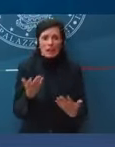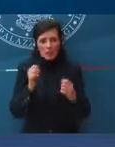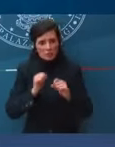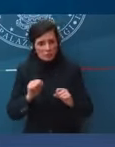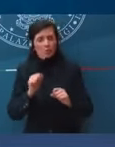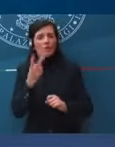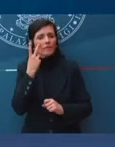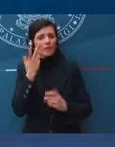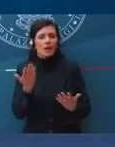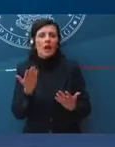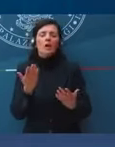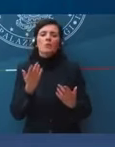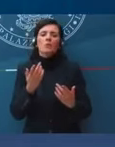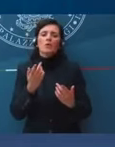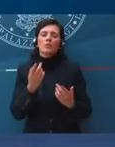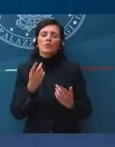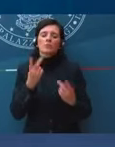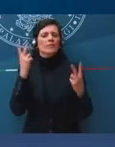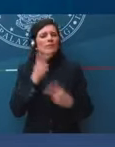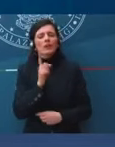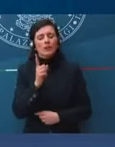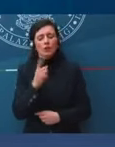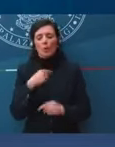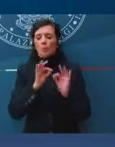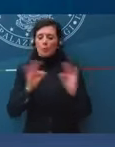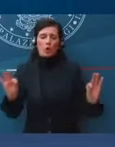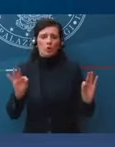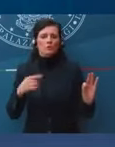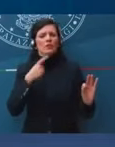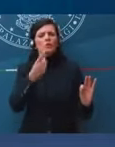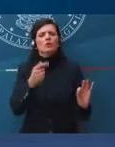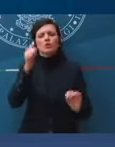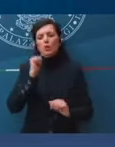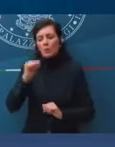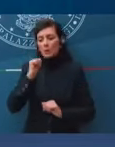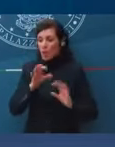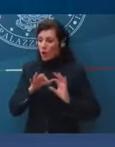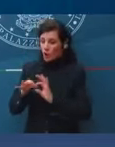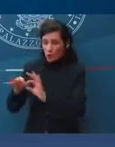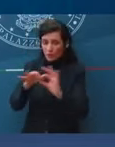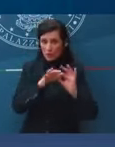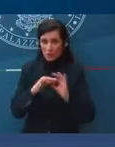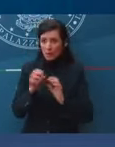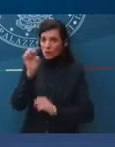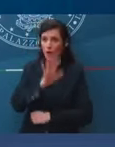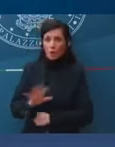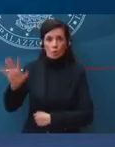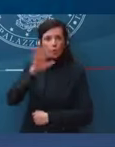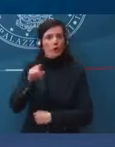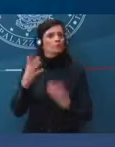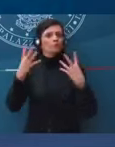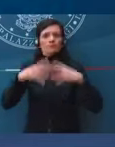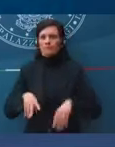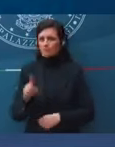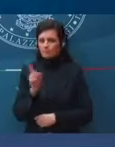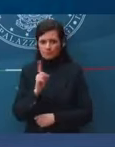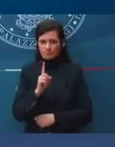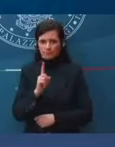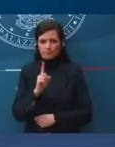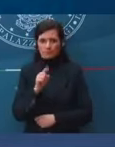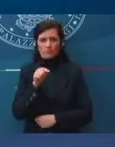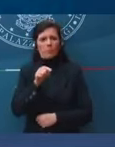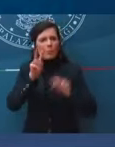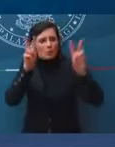essere pronti a, come ho detto prima, se il coordinamento europeo non funziona, specialmente in questa materia che è la